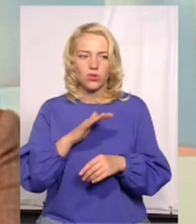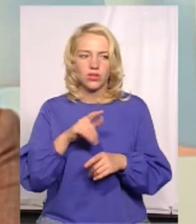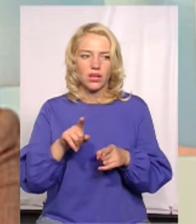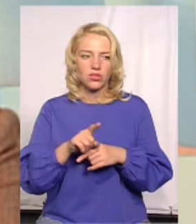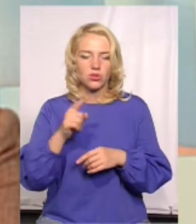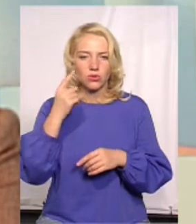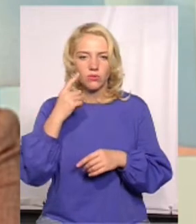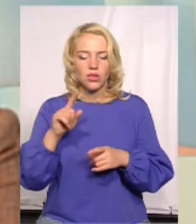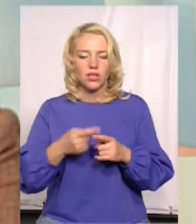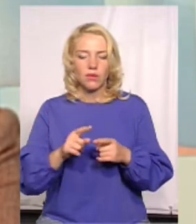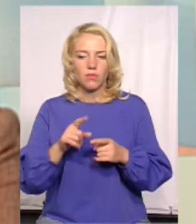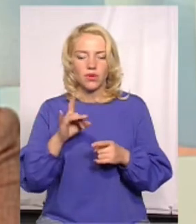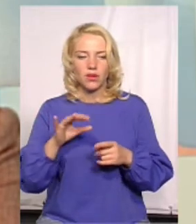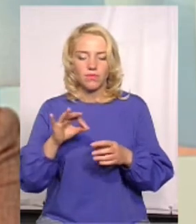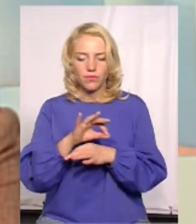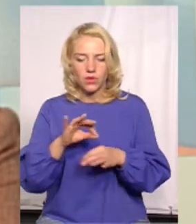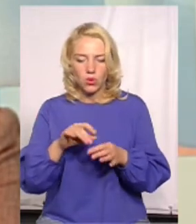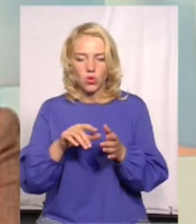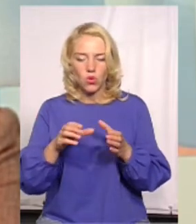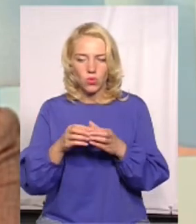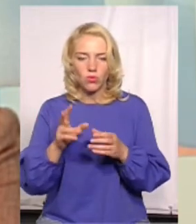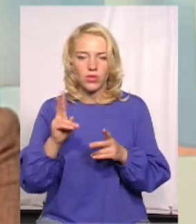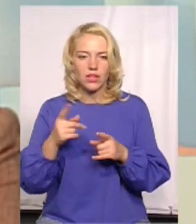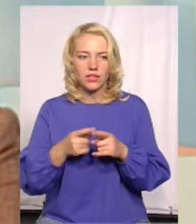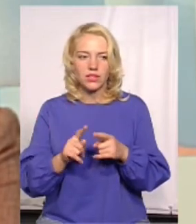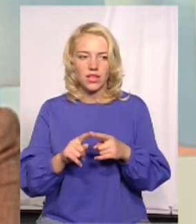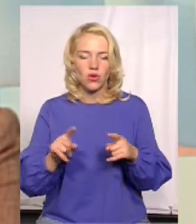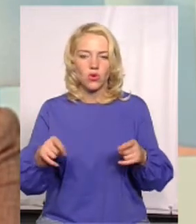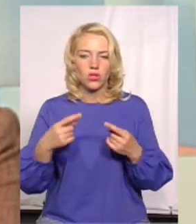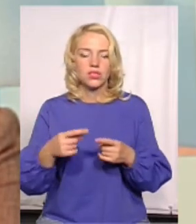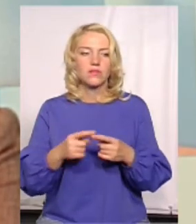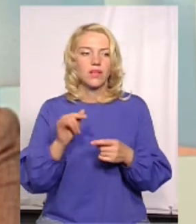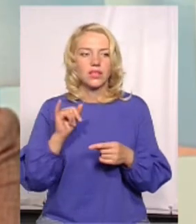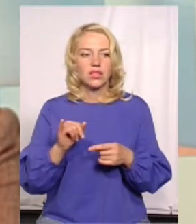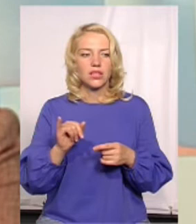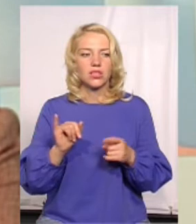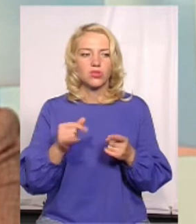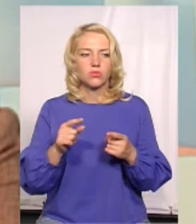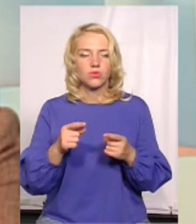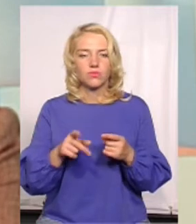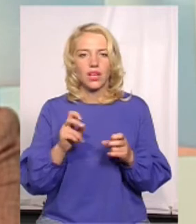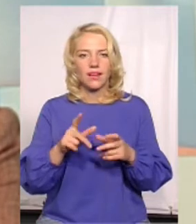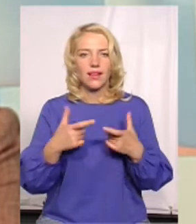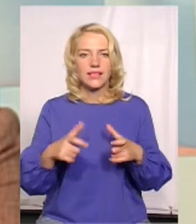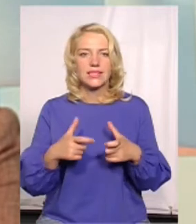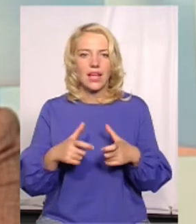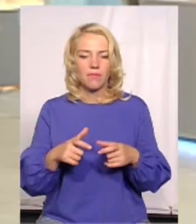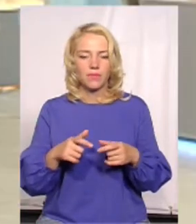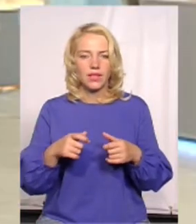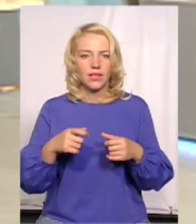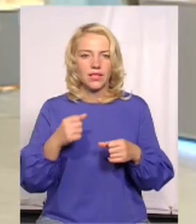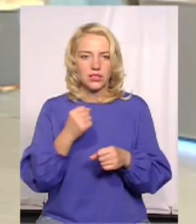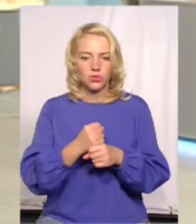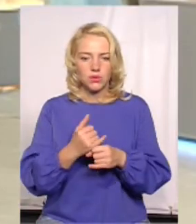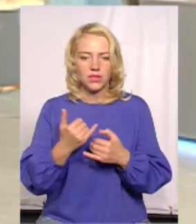думали з креативною групою, як це все організувати, і вирішили, чому не просто такий маленький екзамен. Провели